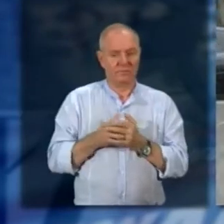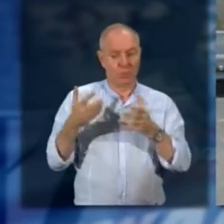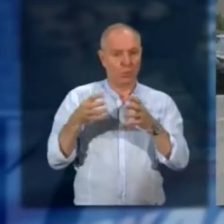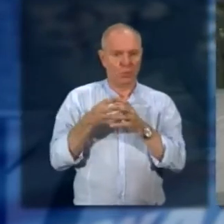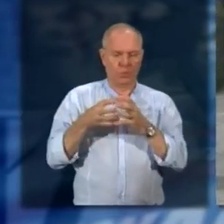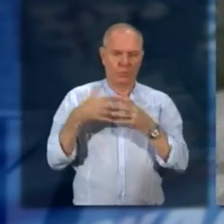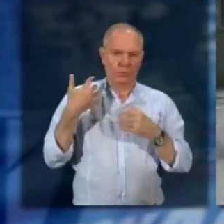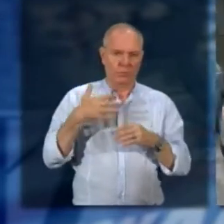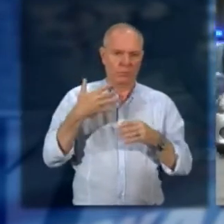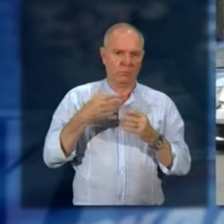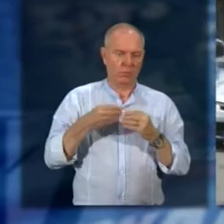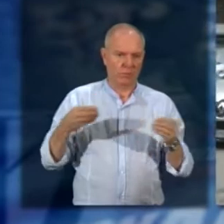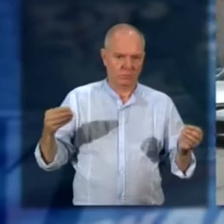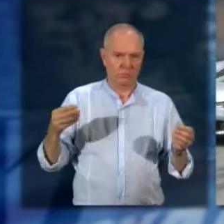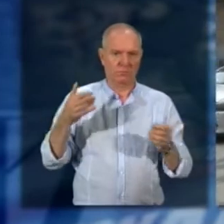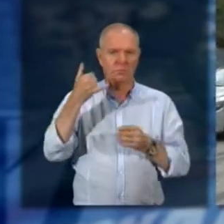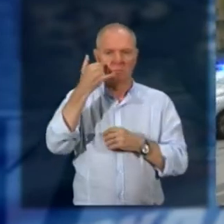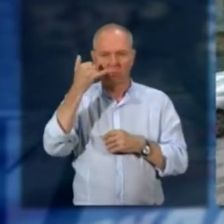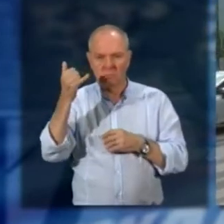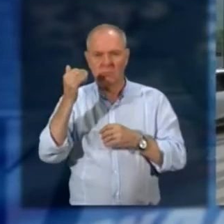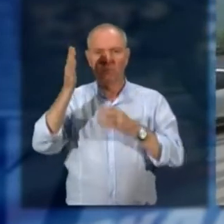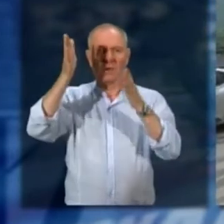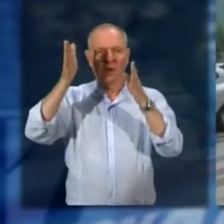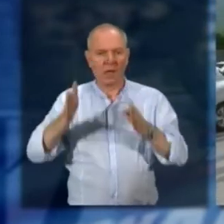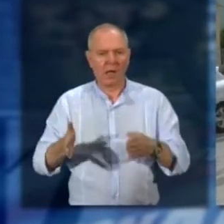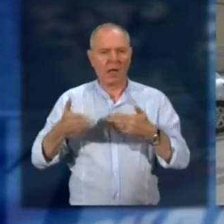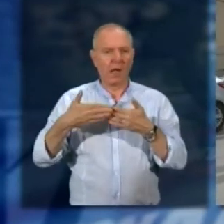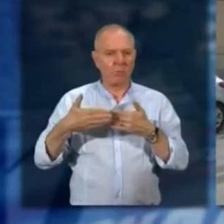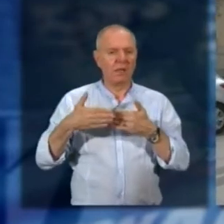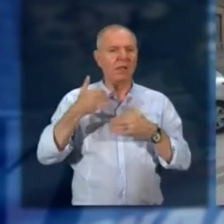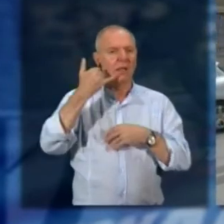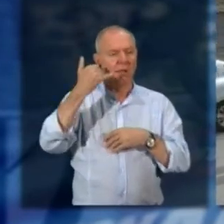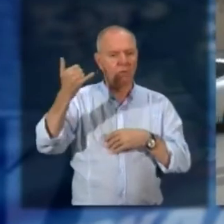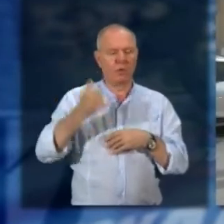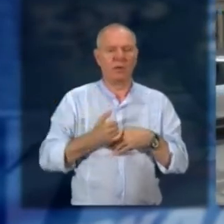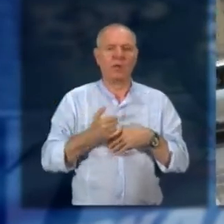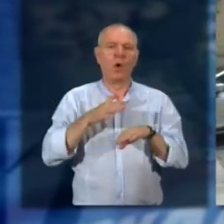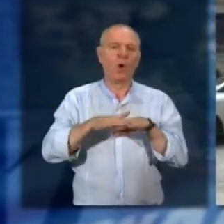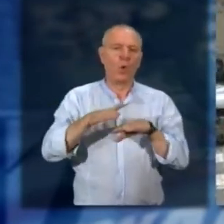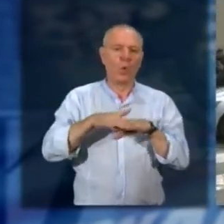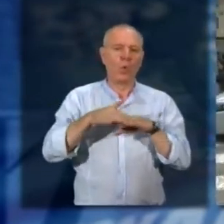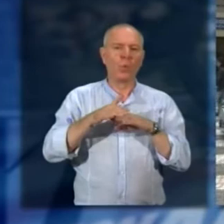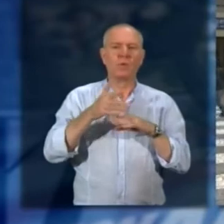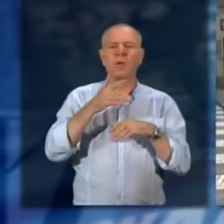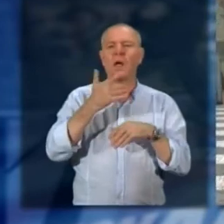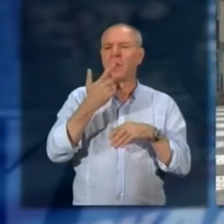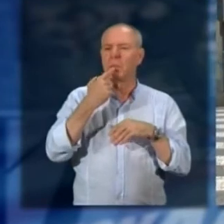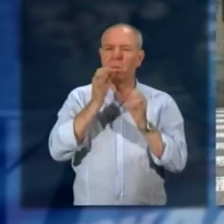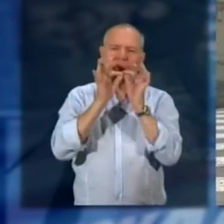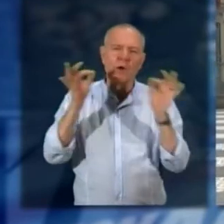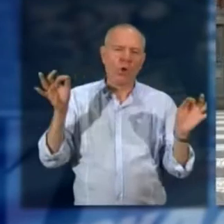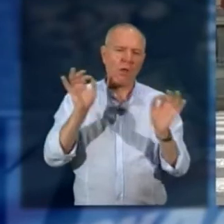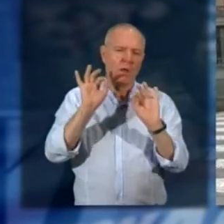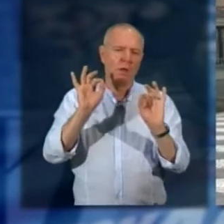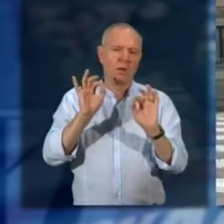non essere scoperta, l'uso di cabine telefoniche, specie tra Domodossola e Villa Dossola, l'utilizzo di un linguaggio cifrato, ma anche di